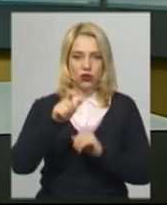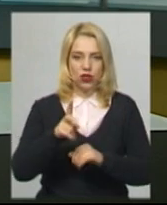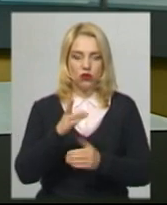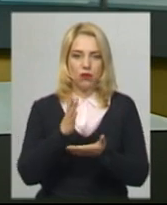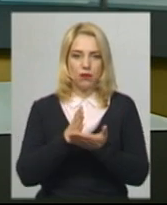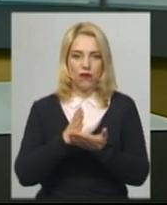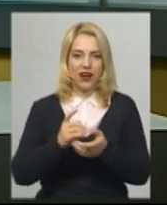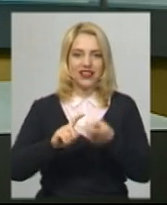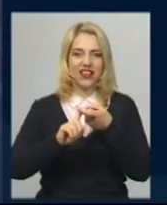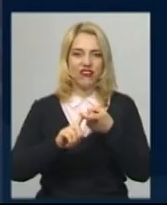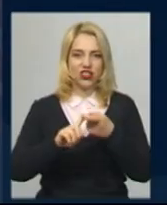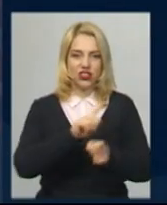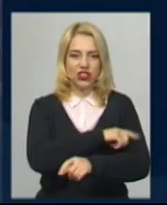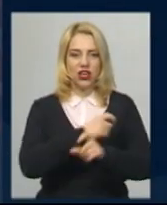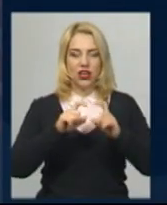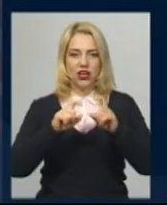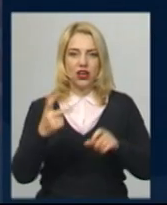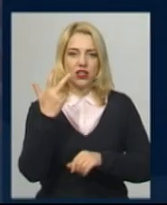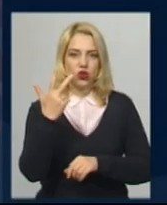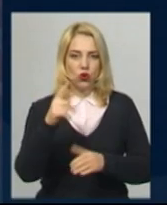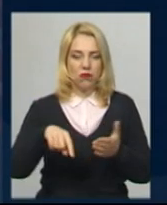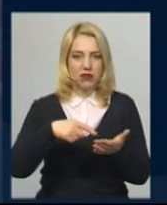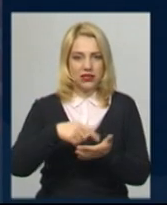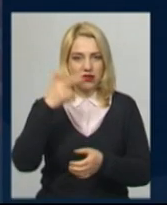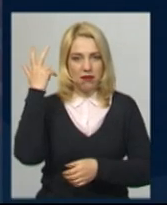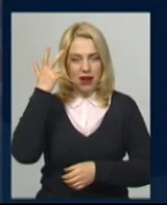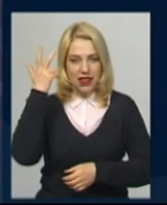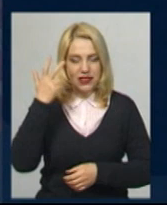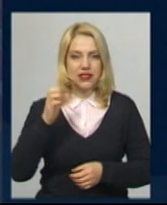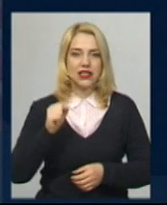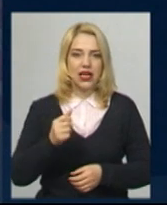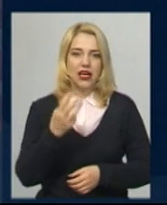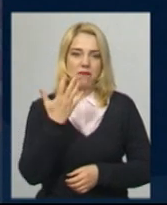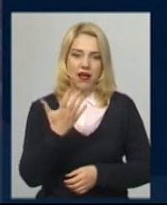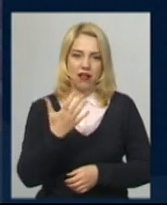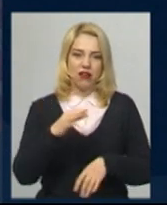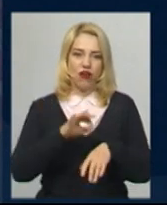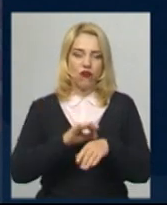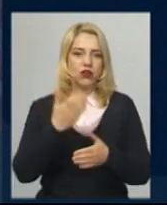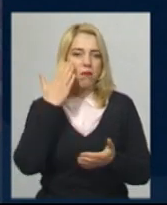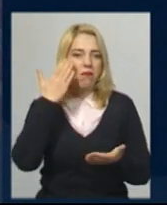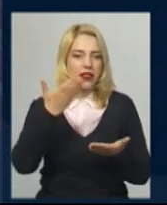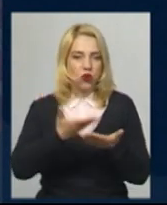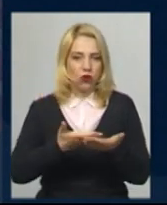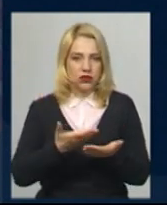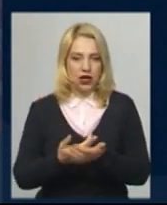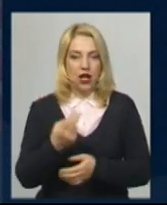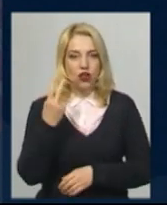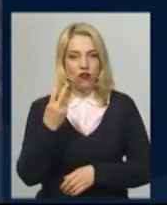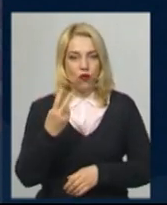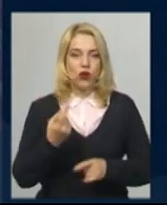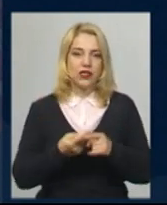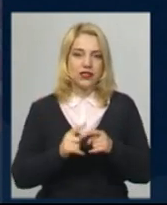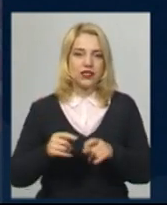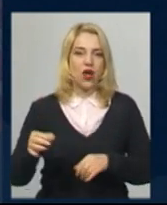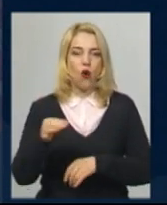інфекційній лікарні, троє – мешканці Хмельницького. Ще п'ятеро хворих мають ефіційну підозру на COVID-19, з них двоє – обласного